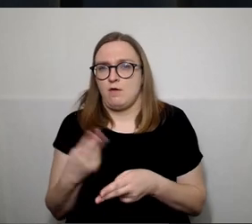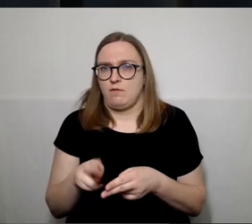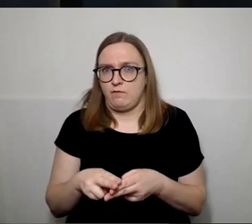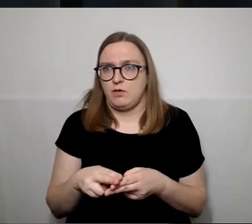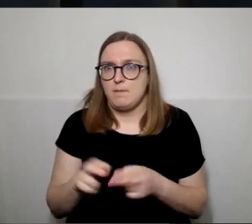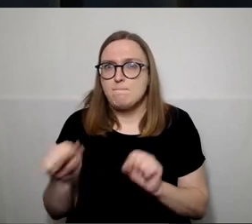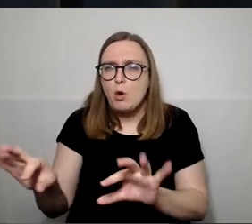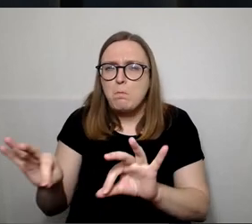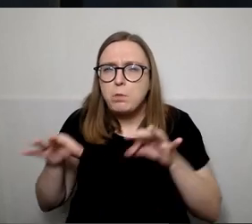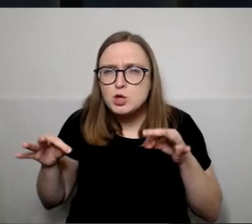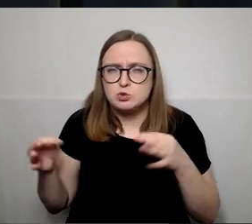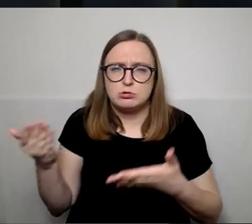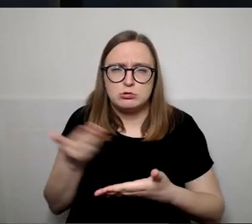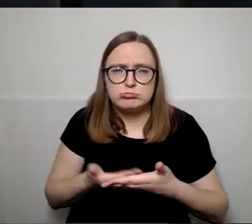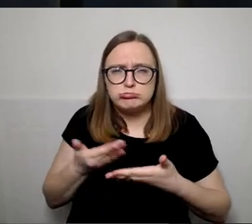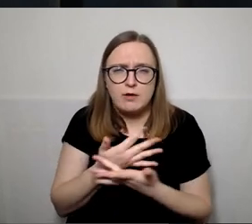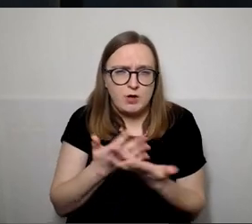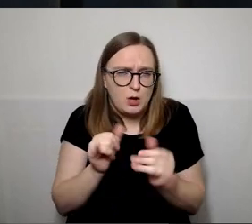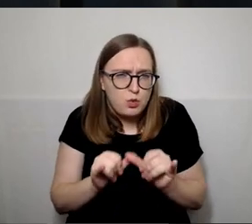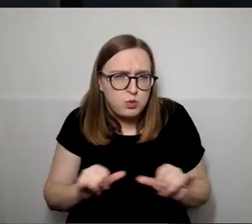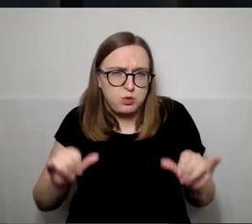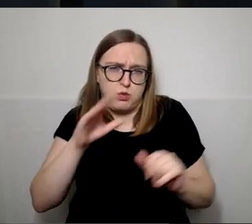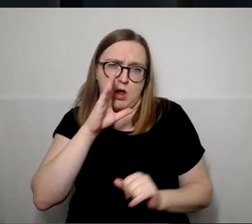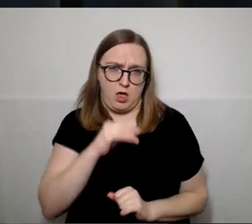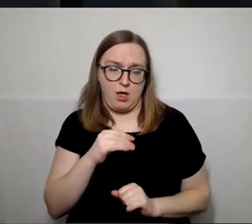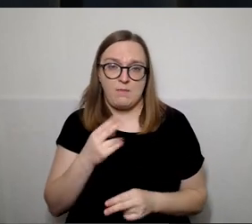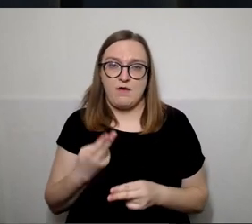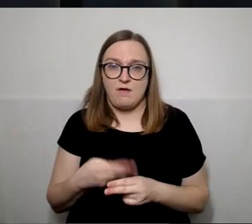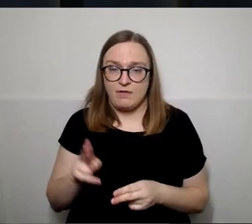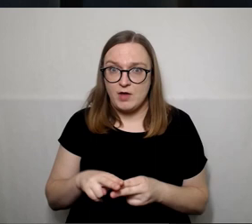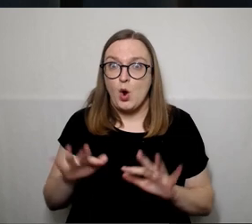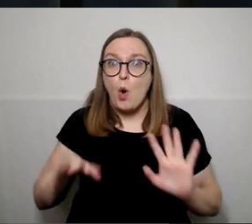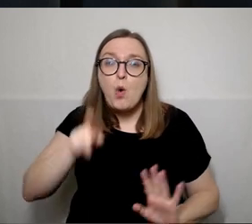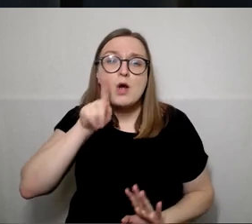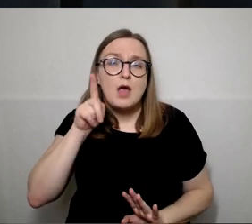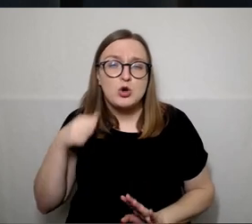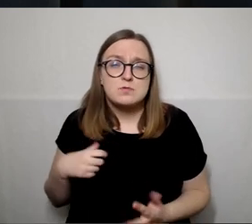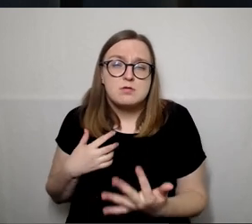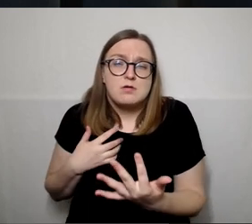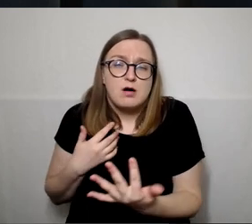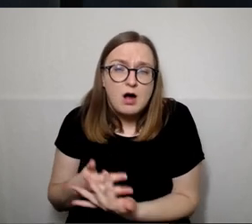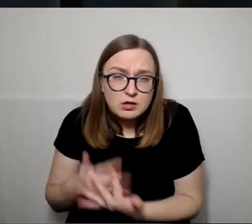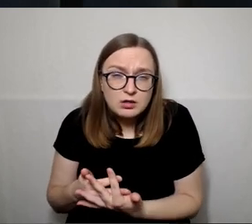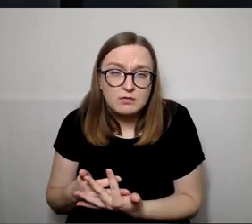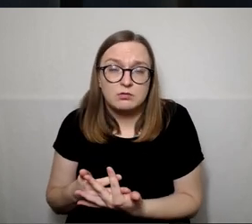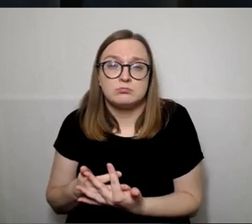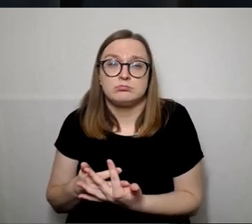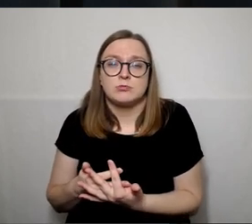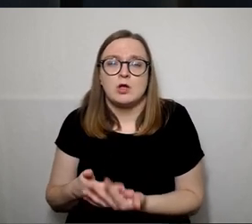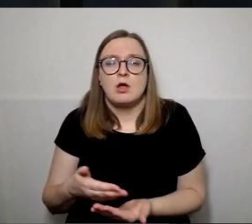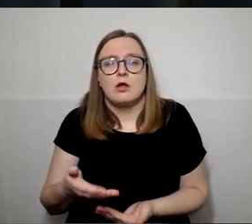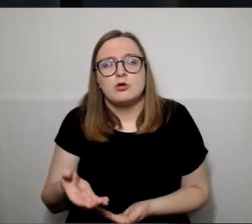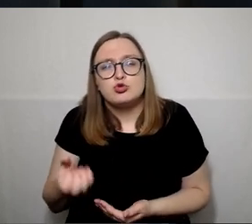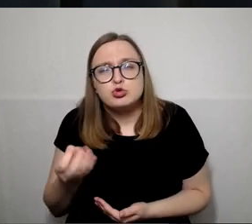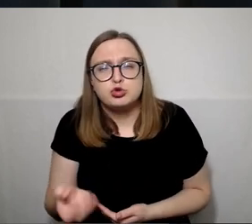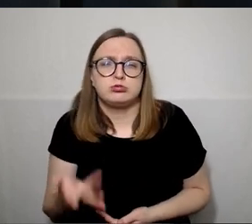pasiūlymo. Ir galbūt jie truputį būtų reiklesni ir daugiau pareikalautų